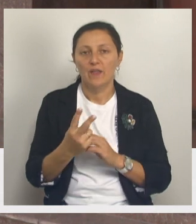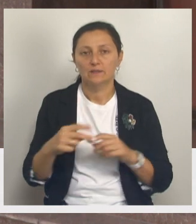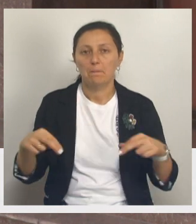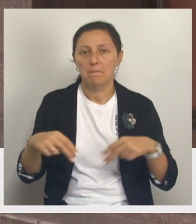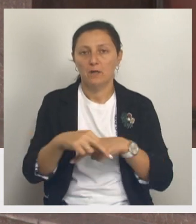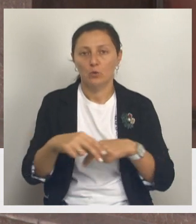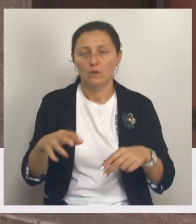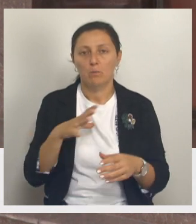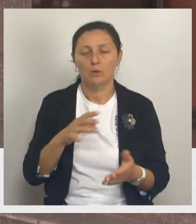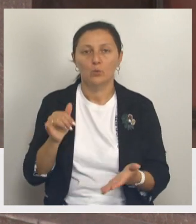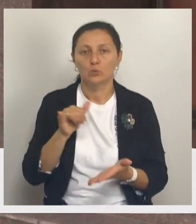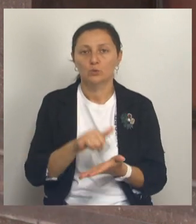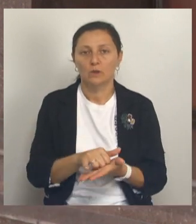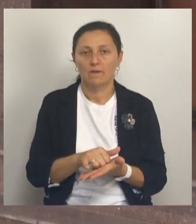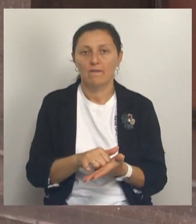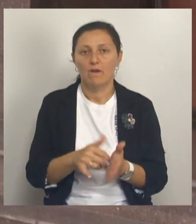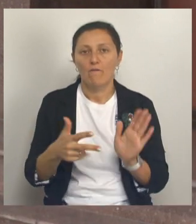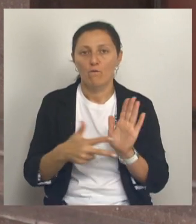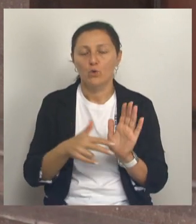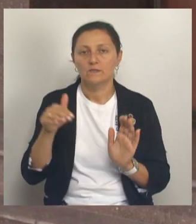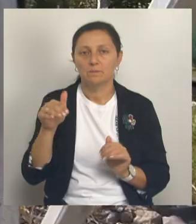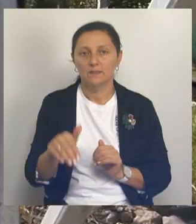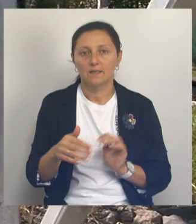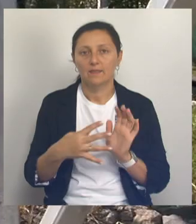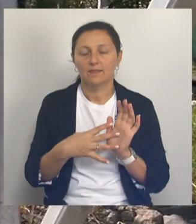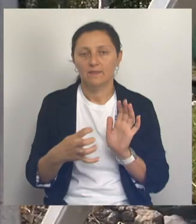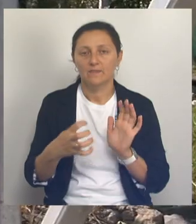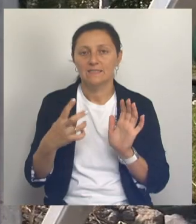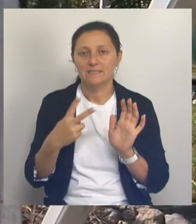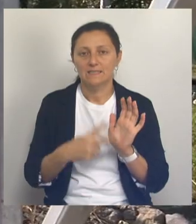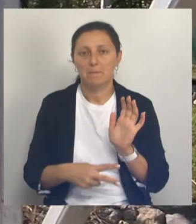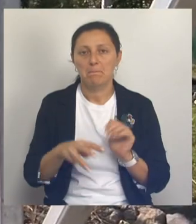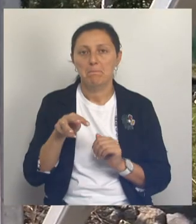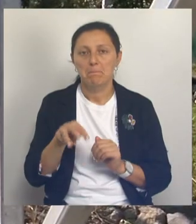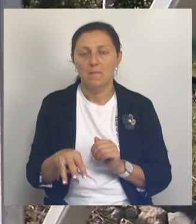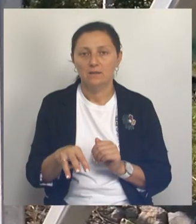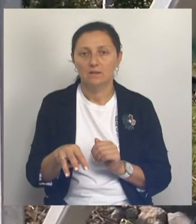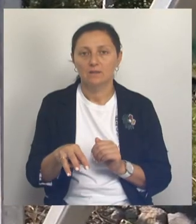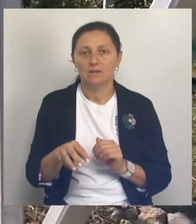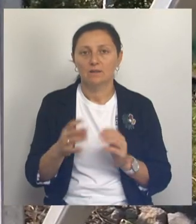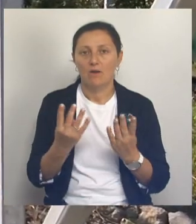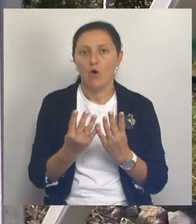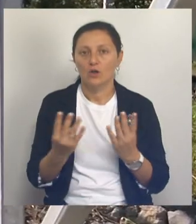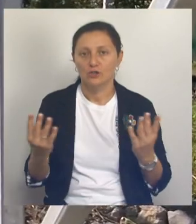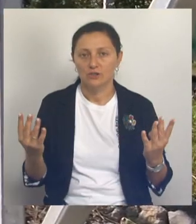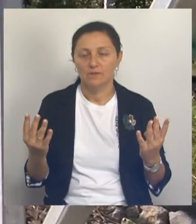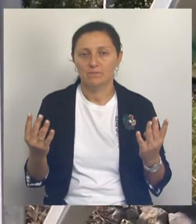было установлено 8 970 метров погонных перильного ограждения,